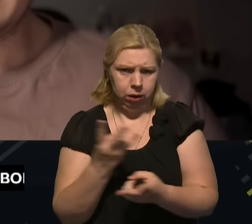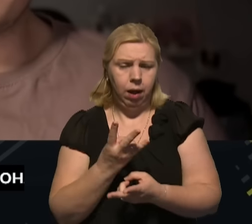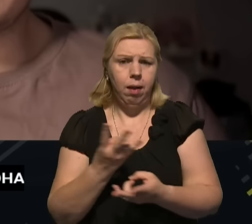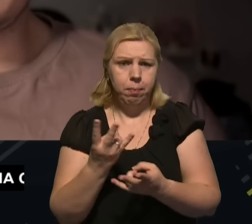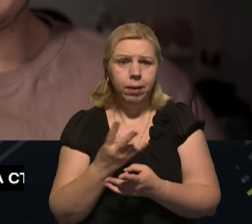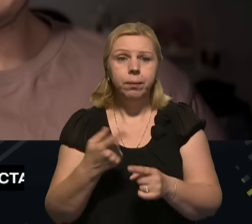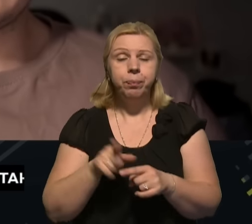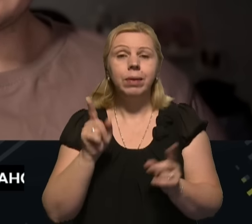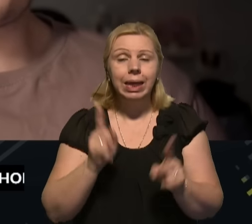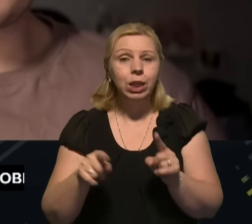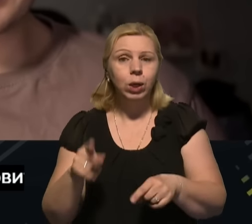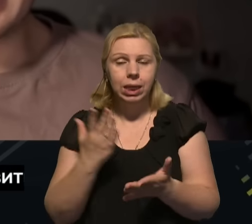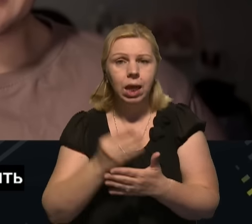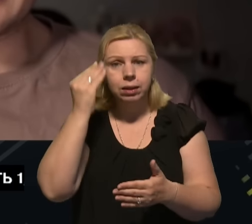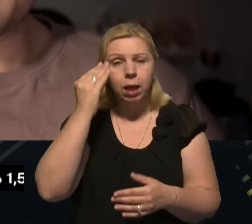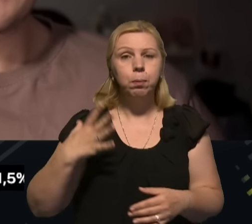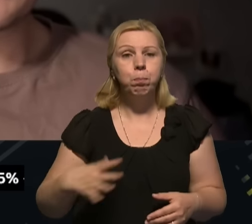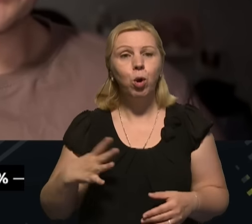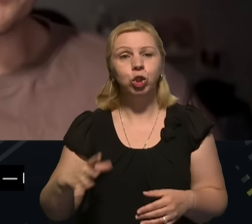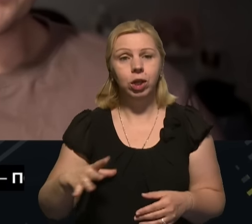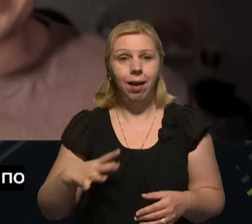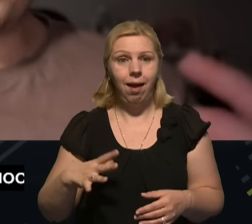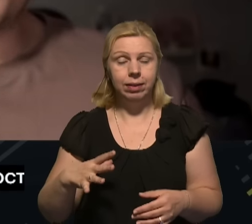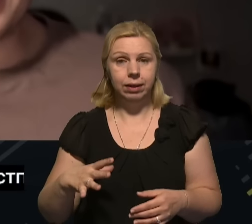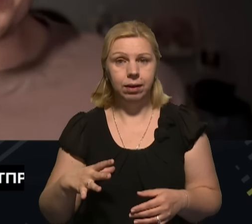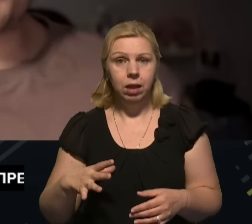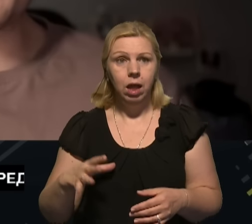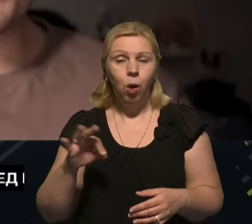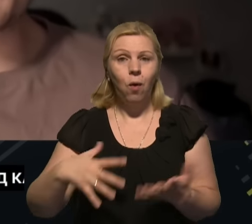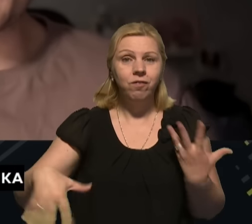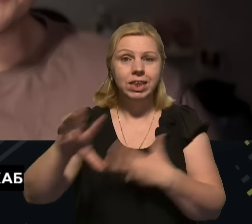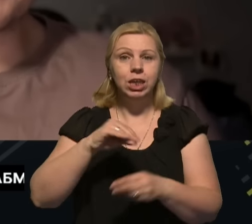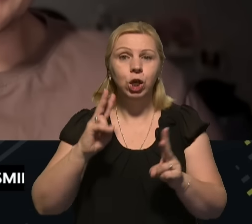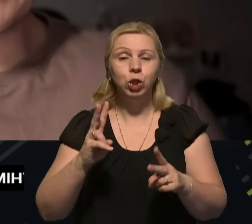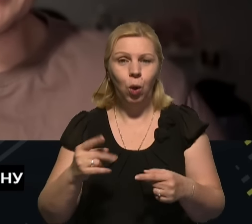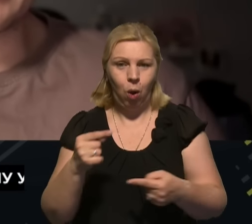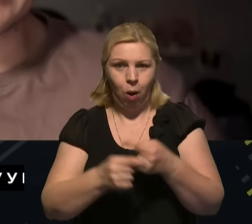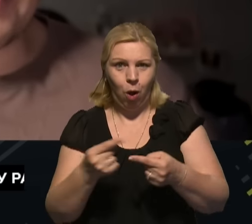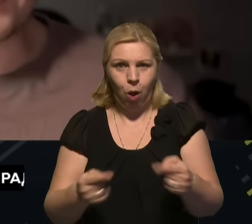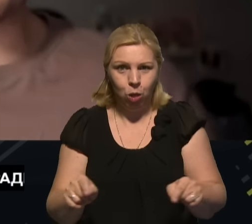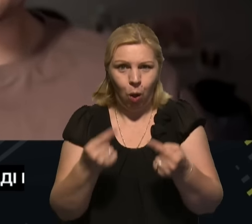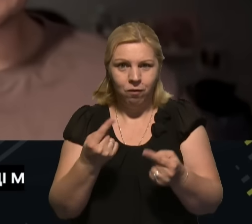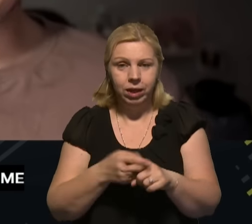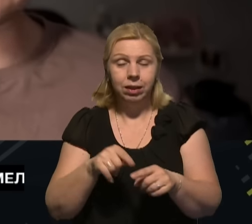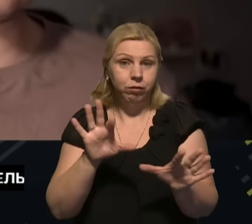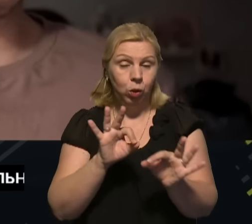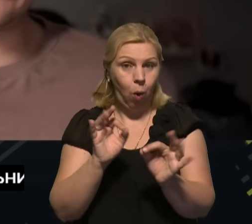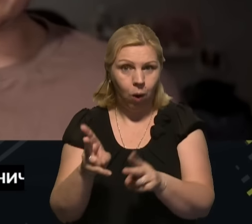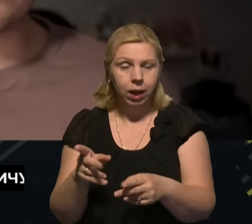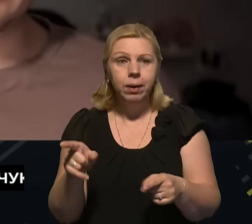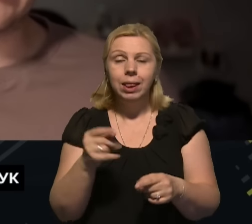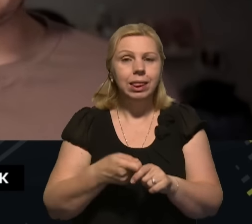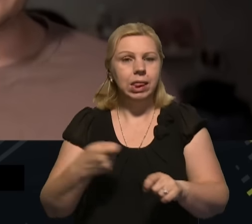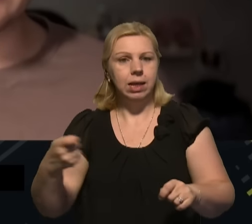Значить, іноді є сенс почекати, чи у всіх, хто оновлювався, гаразд, а потім оновитися, але не